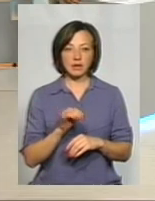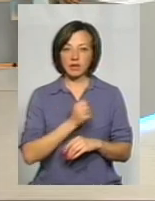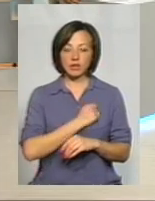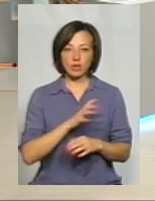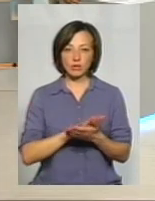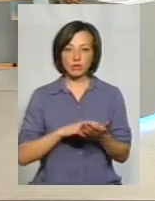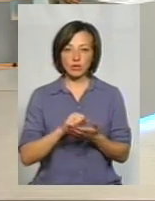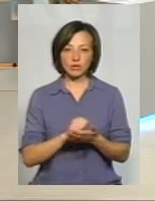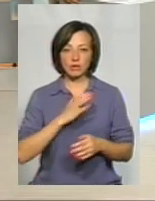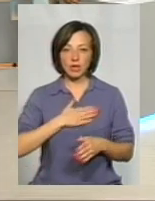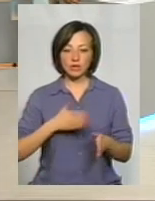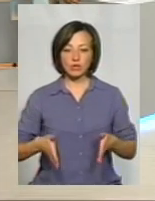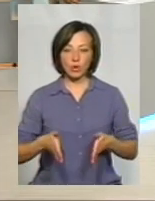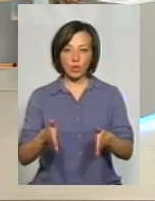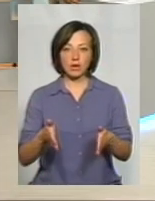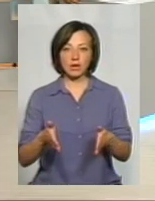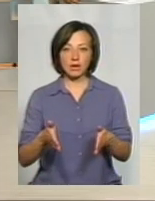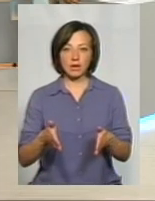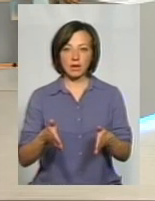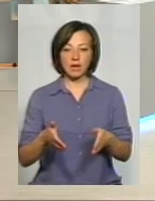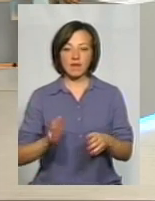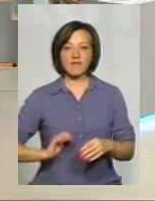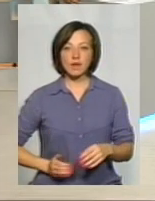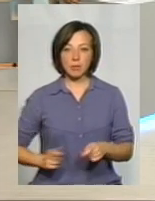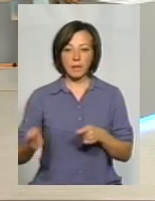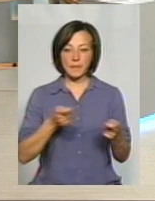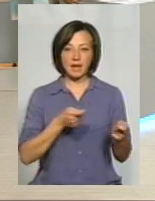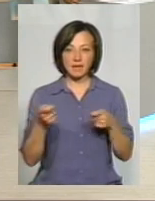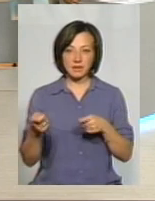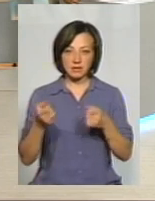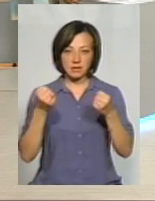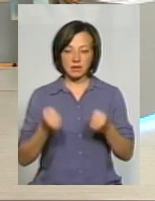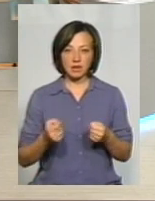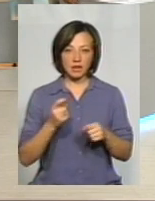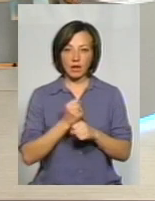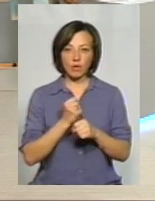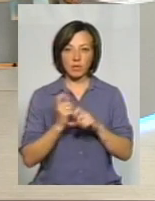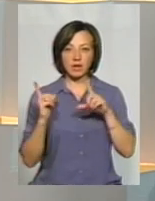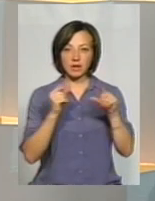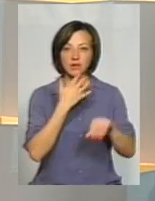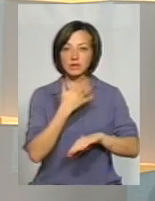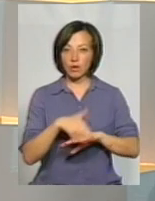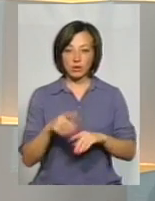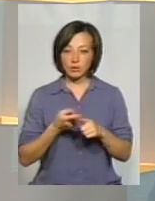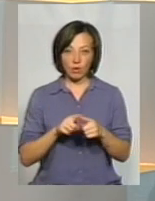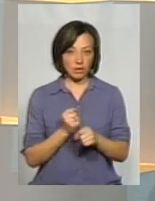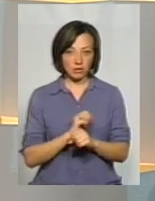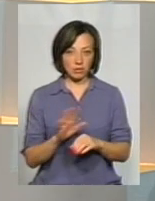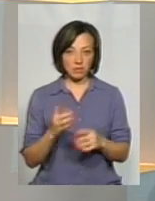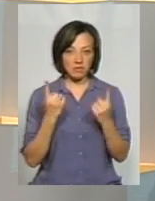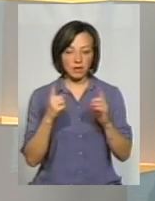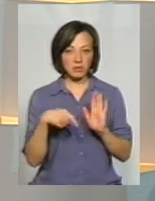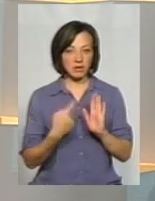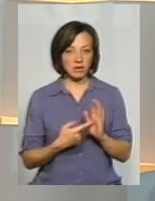нищують наші дороги перевізники, до речі, чого вони не роблять, коли їдуть за кордон, це є велике